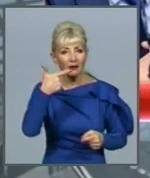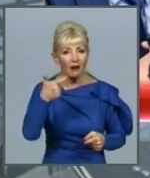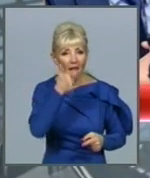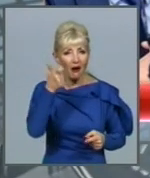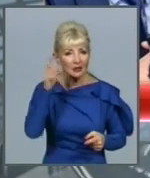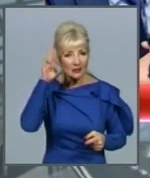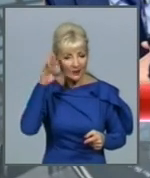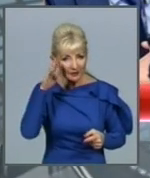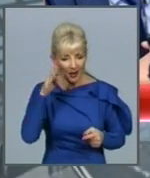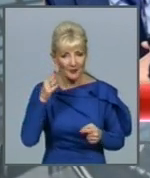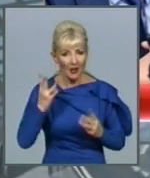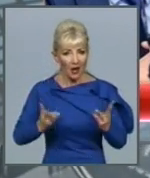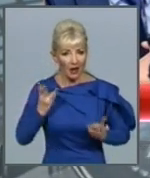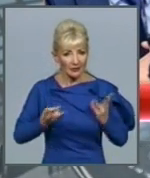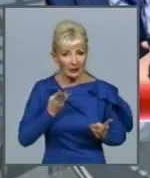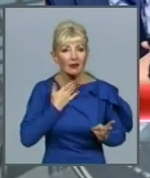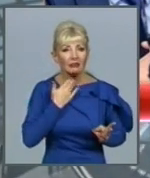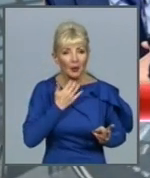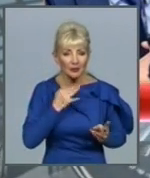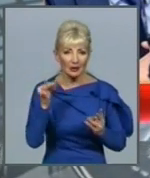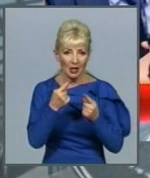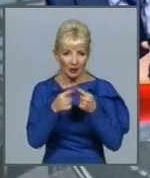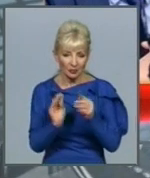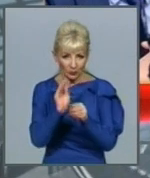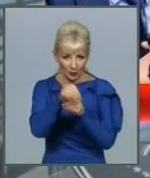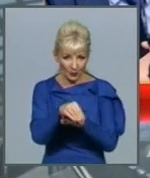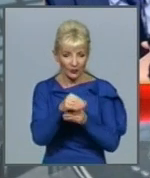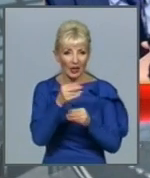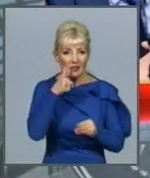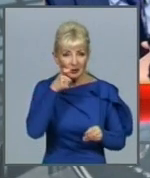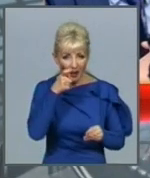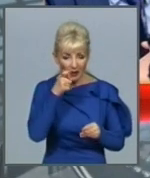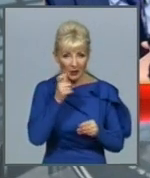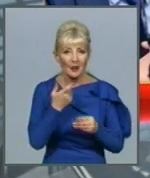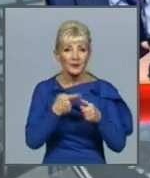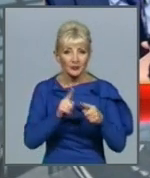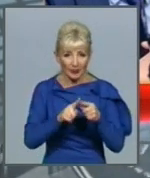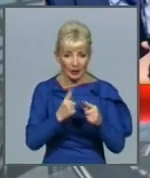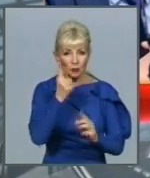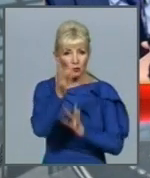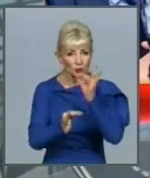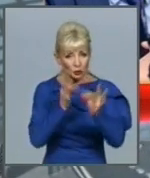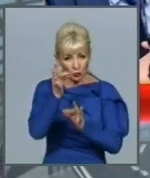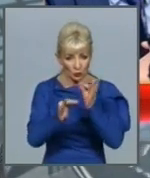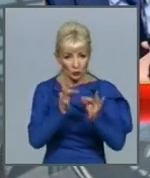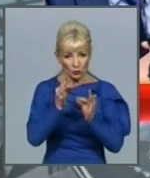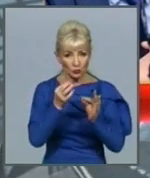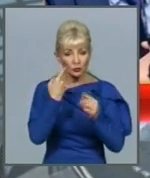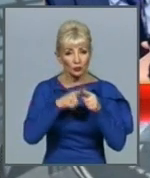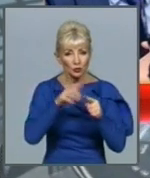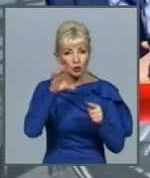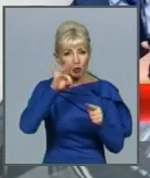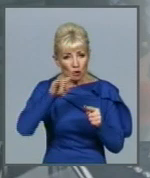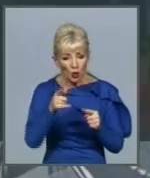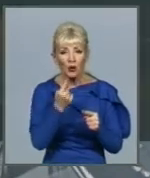будь-яких із вмістом доданих цукрів. Обмежується добова кількість солі, цукру, борошняних та кондитерських виробів,